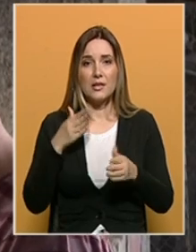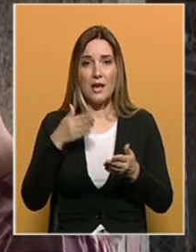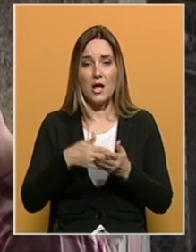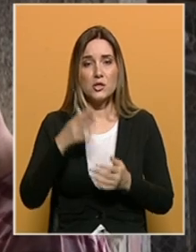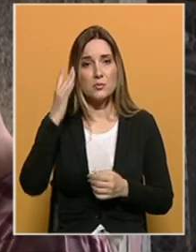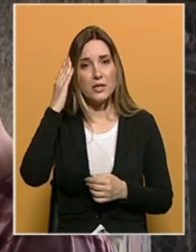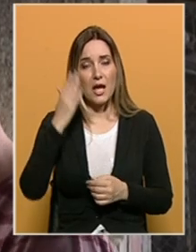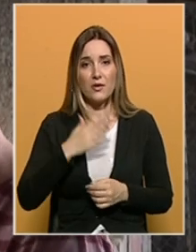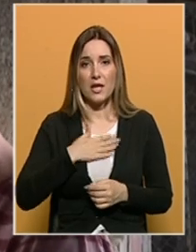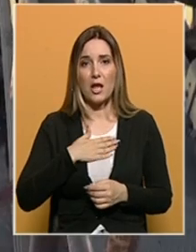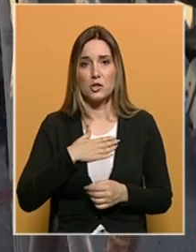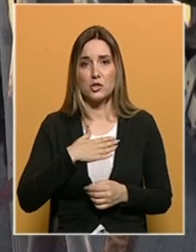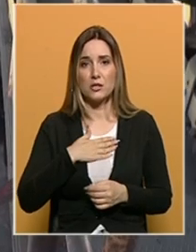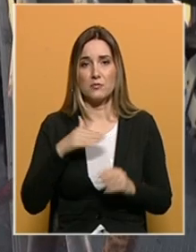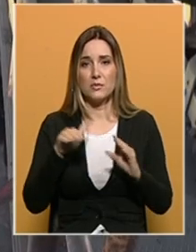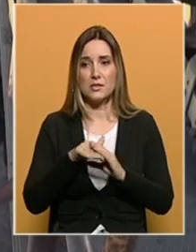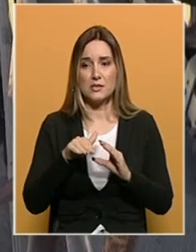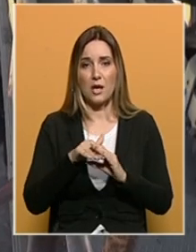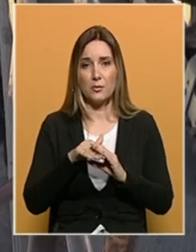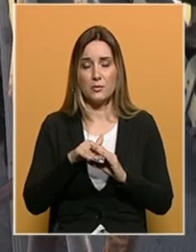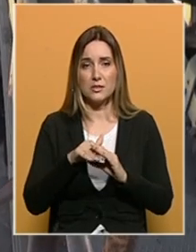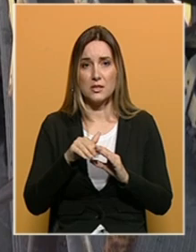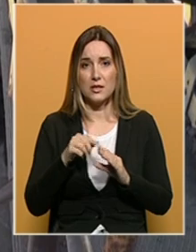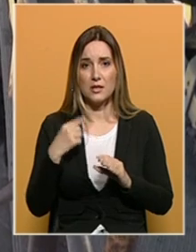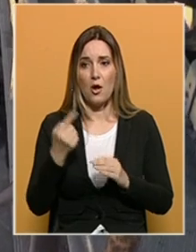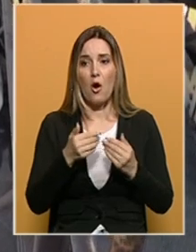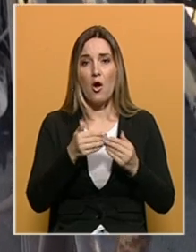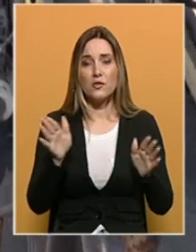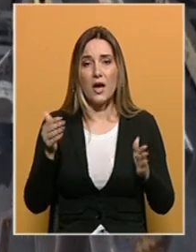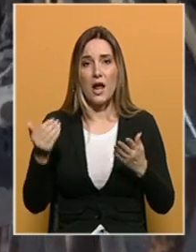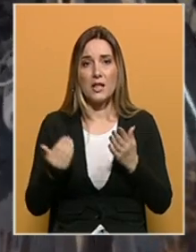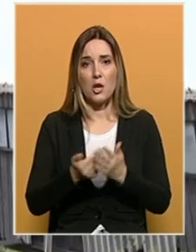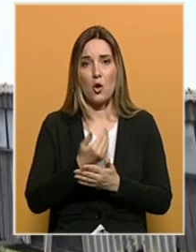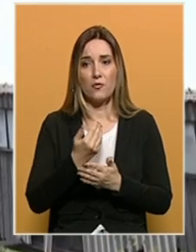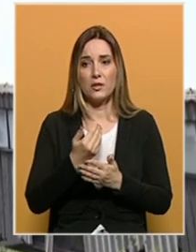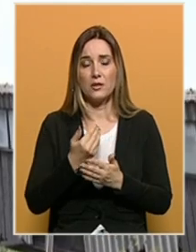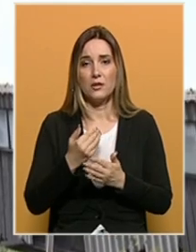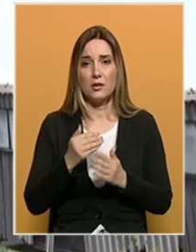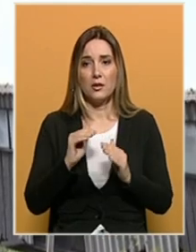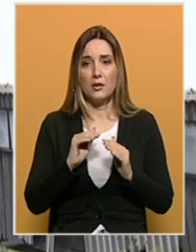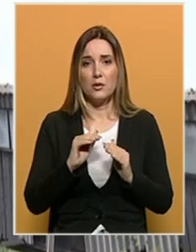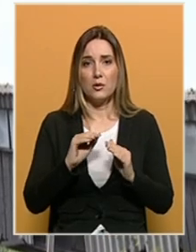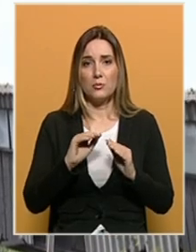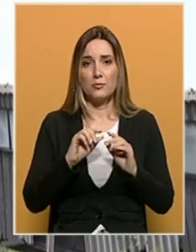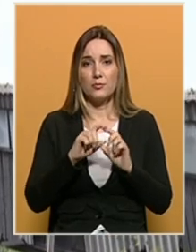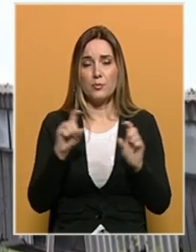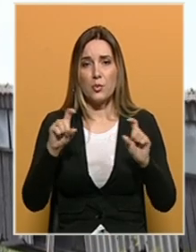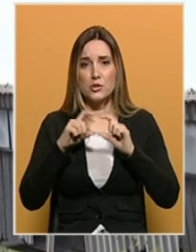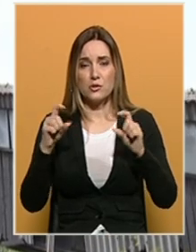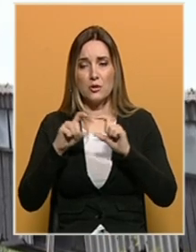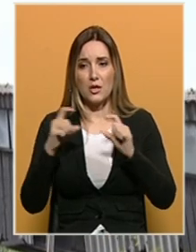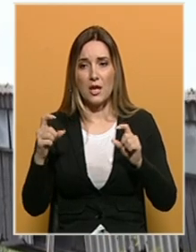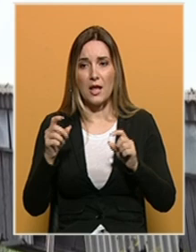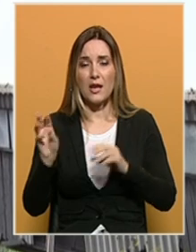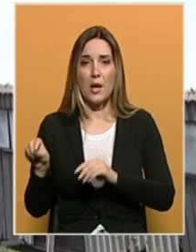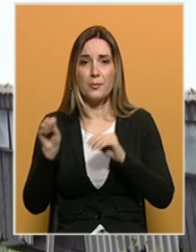izbranjavanja naših radnika, na prekvalifikaciju, na odporanje nekih novih postrojenja, na pokretanje, na